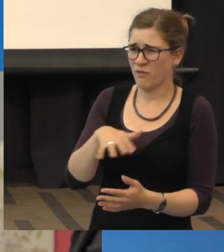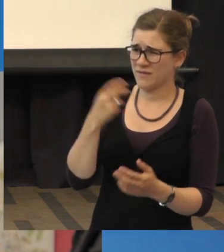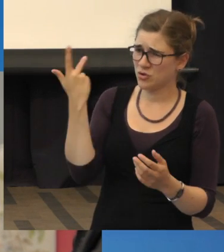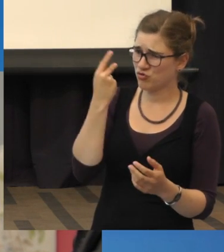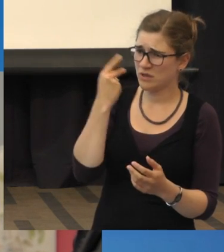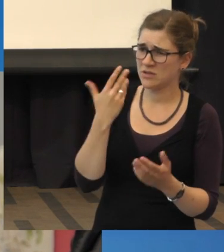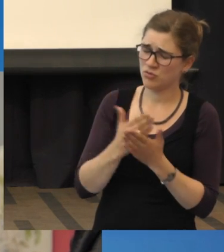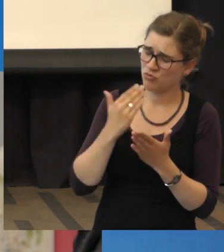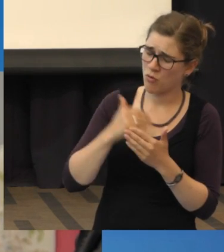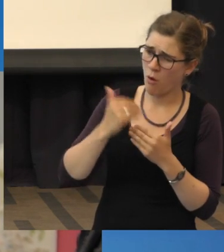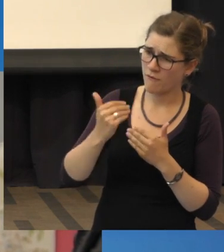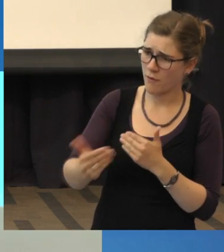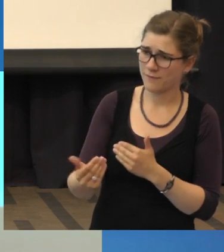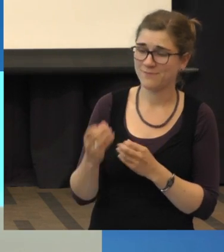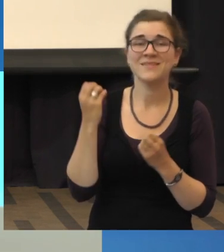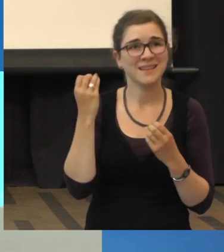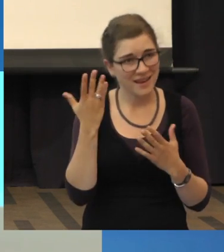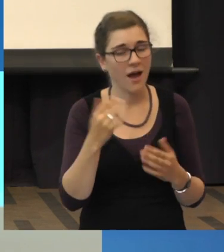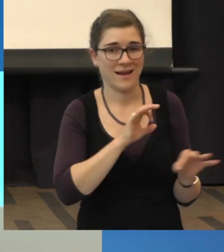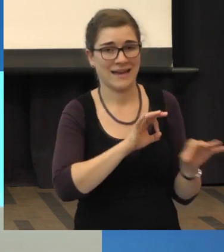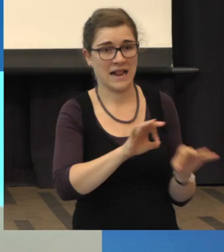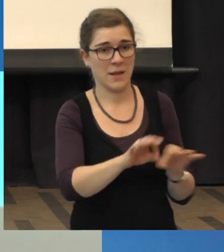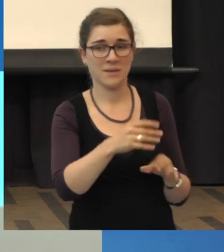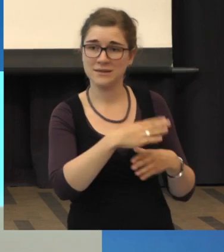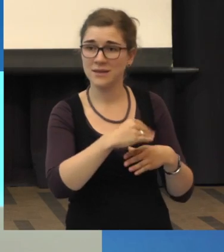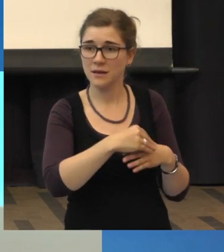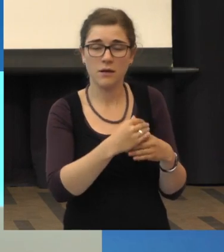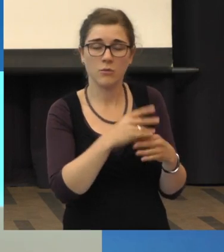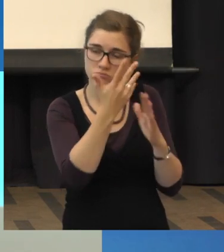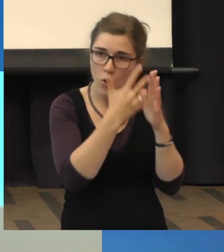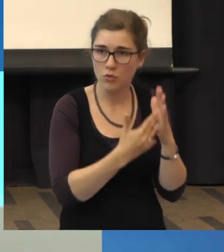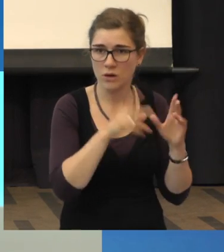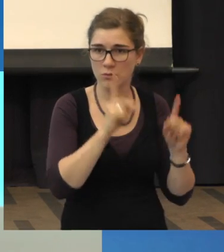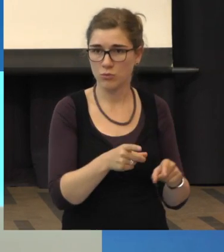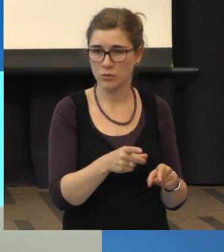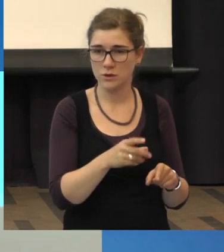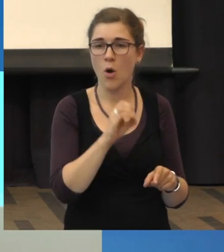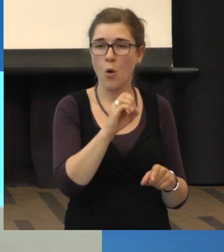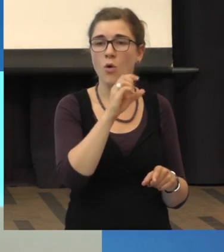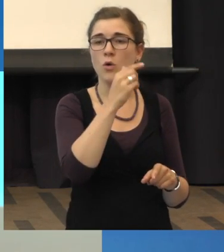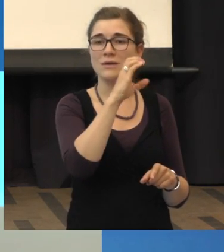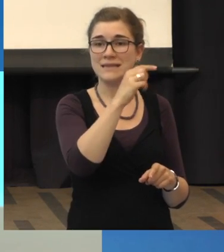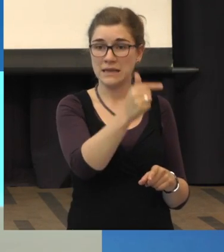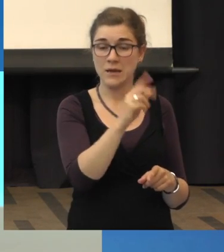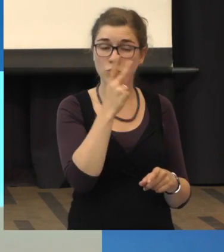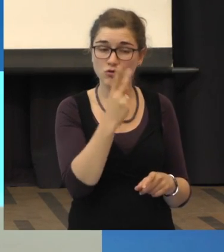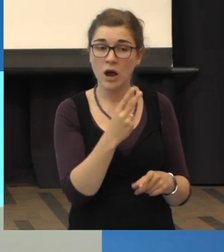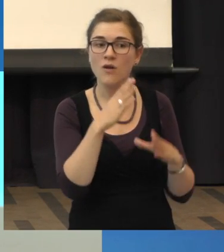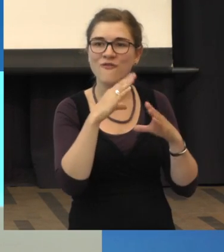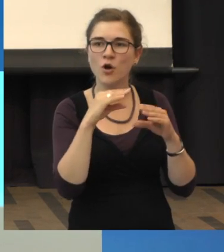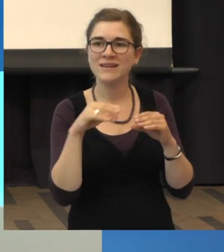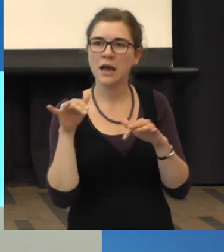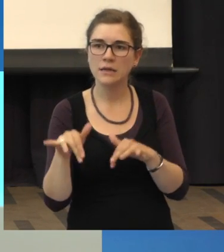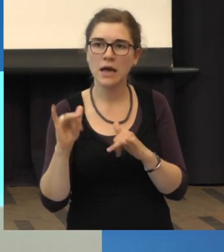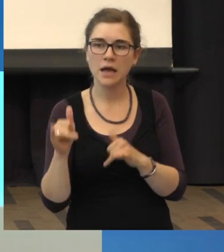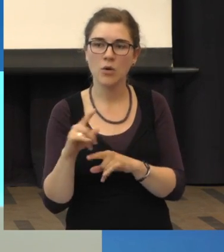hängt davon ab, man muss regelmäßig kontrollieren. Mit dem OCT ist wieder Feuchtigkeit da, auch unabhängig von Ihrem Sehvermögen. Es kann nur